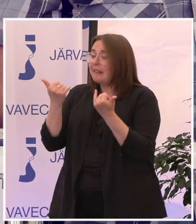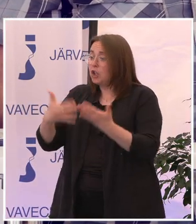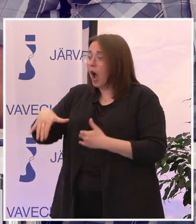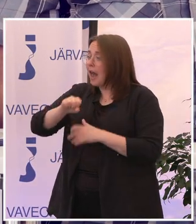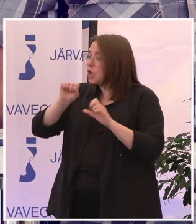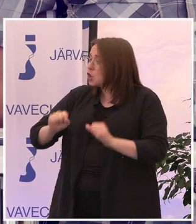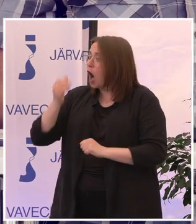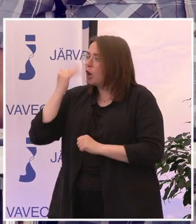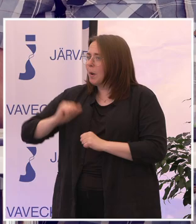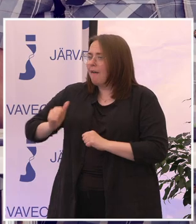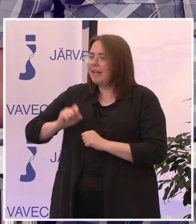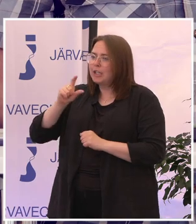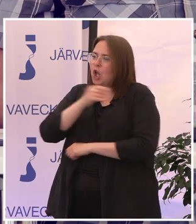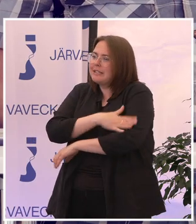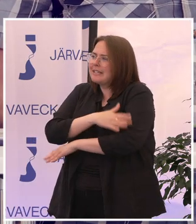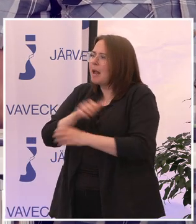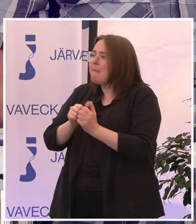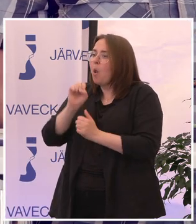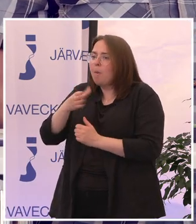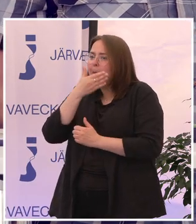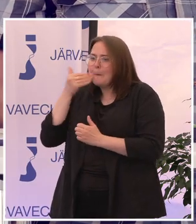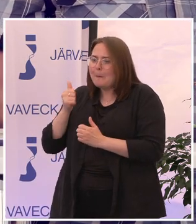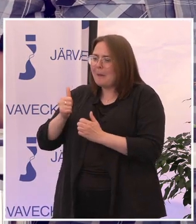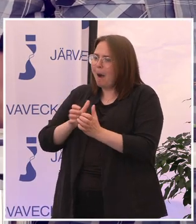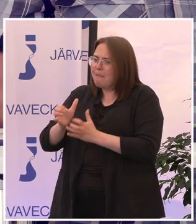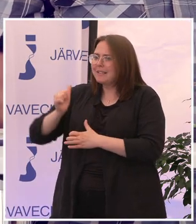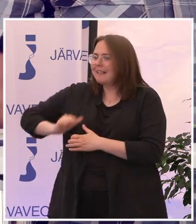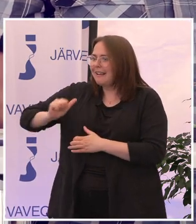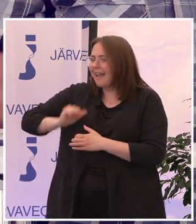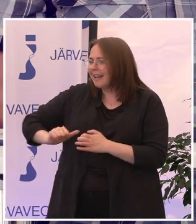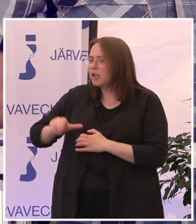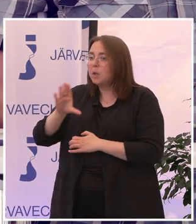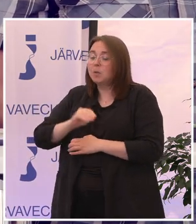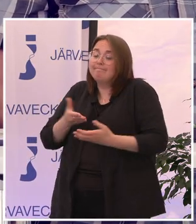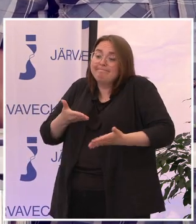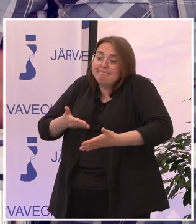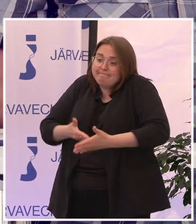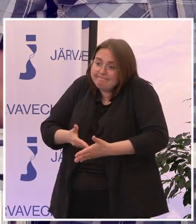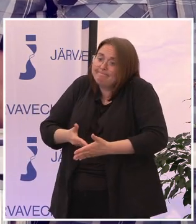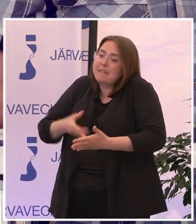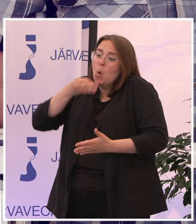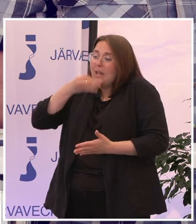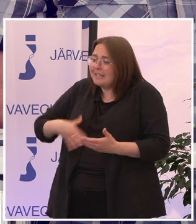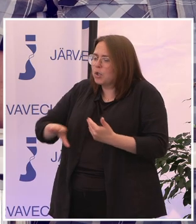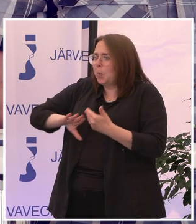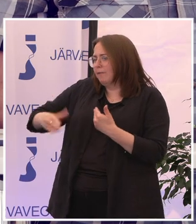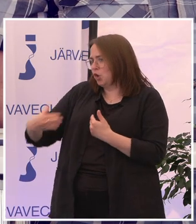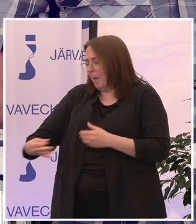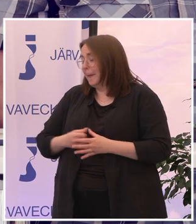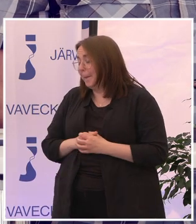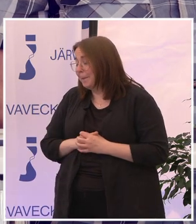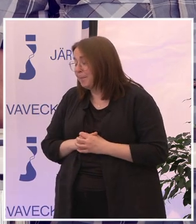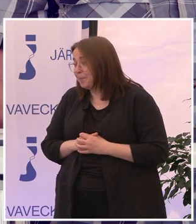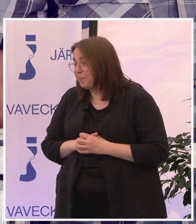ska kunna använda digitala tjänster. Men om de inte är tillgängliga, då finns det ytterligare risker för utanförskap.